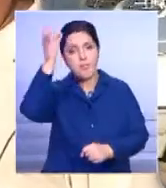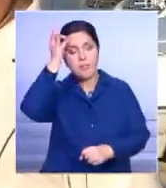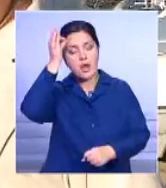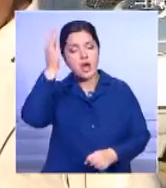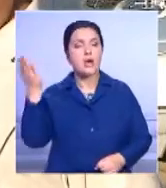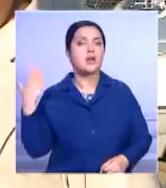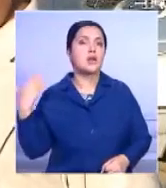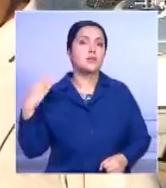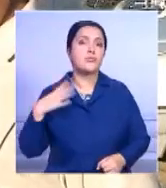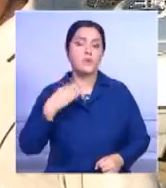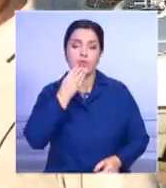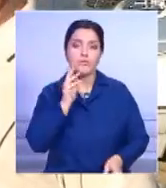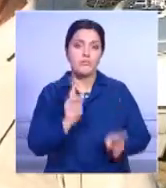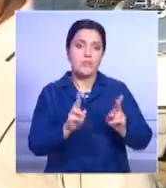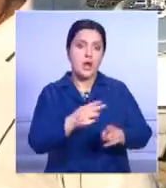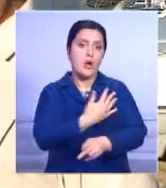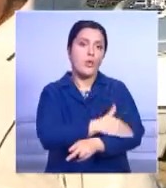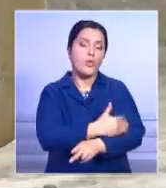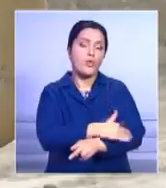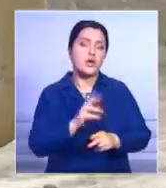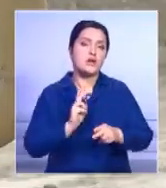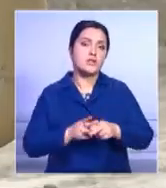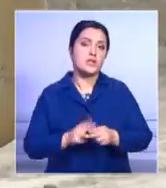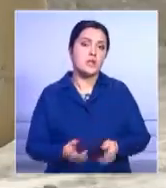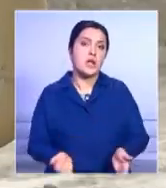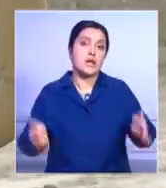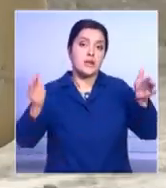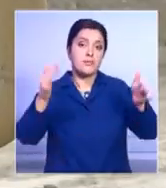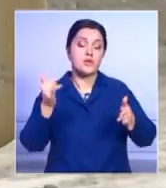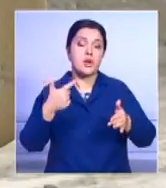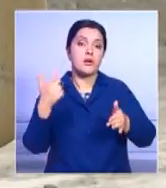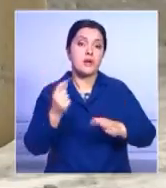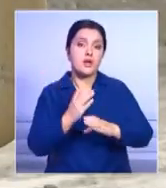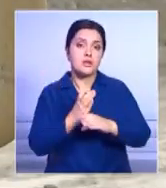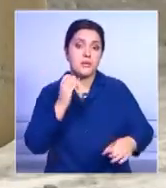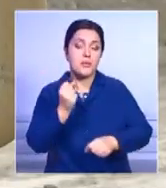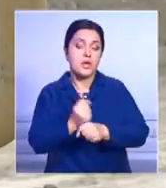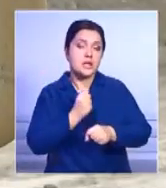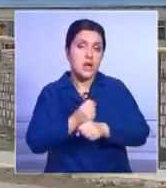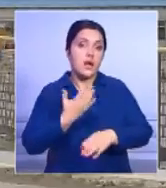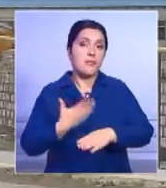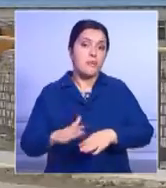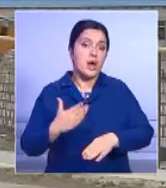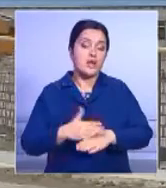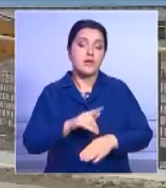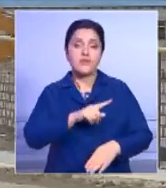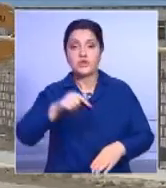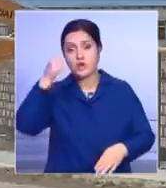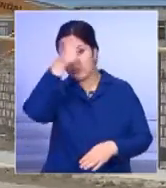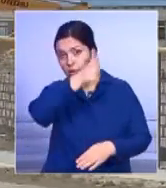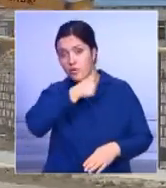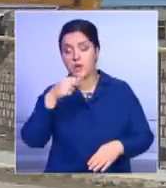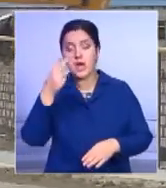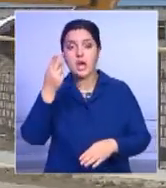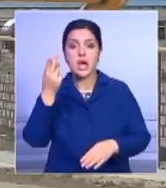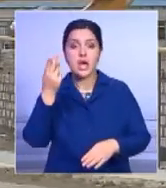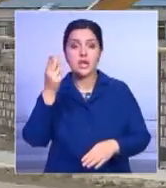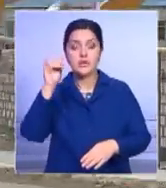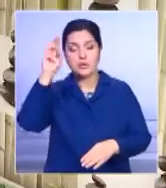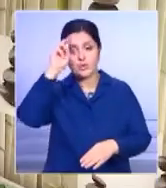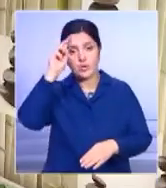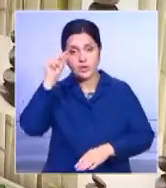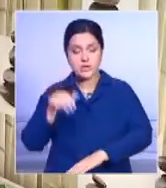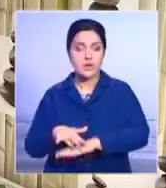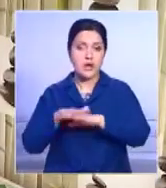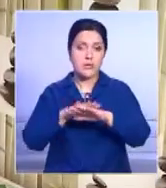приходилось готовить еду на улице в Казани. Работы по прокладке газа проводили поэтапно в течение года. На эти цели из госказны выделили